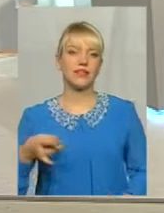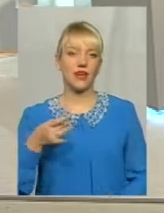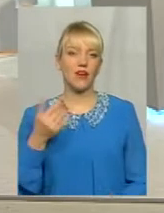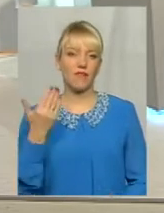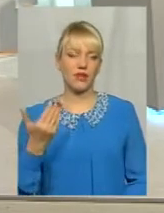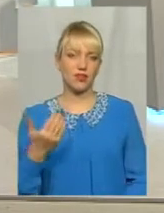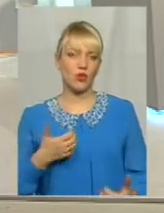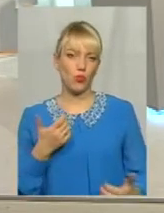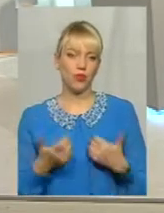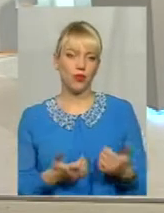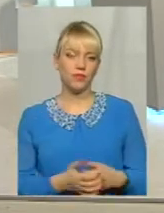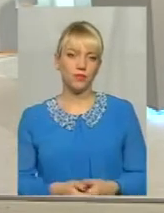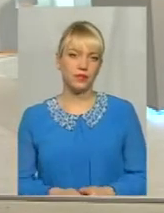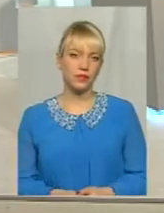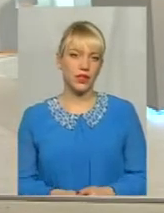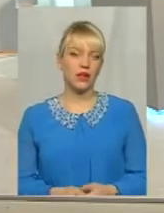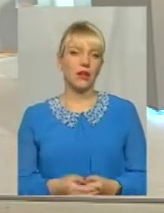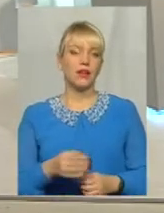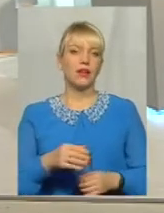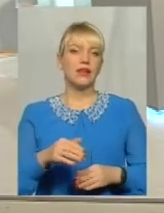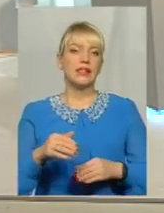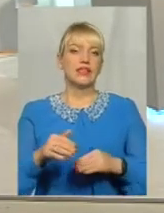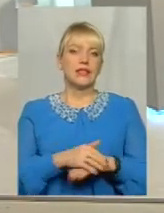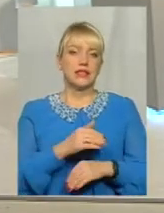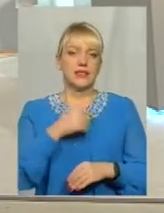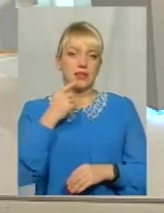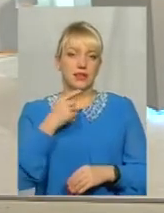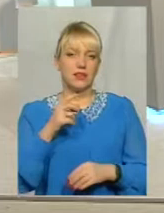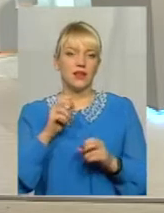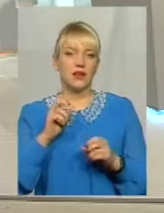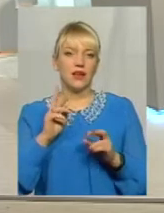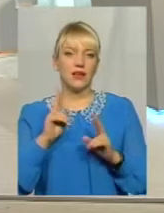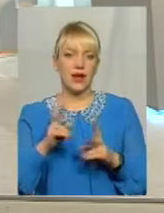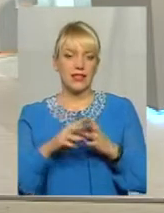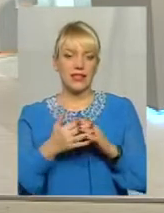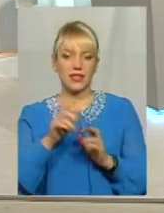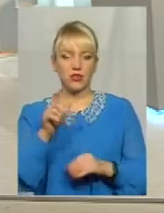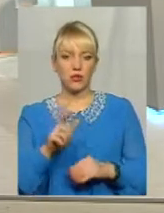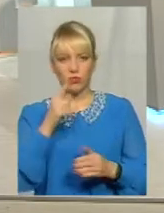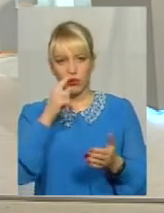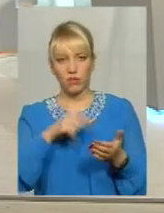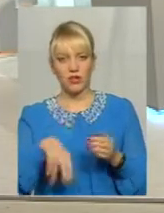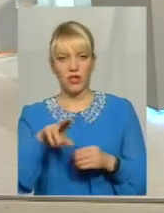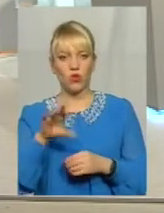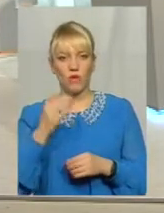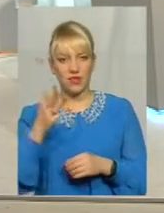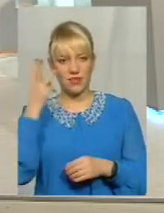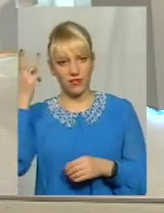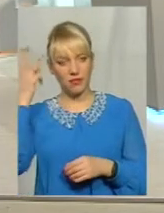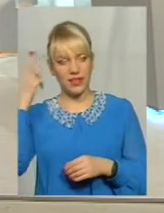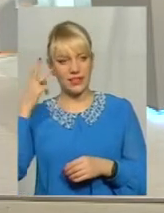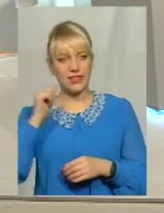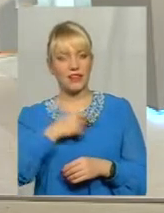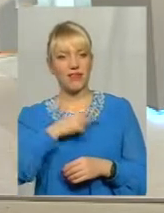вас турбують. Скажіть, будь ласка, як дільському жителю попасть до вас в Хмельницький